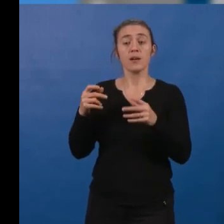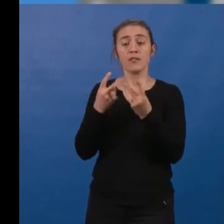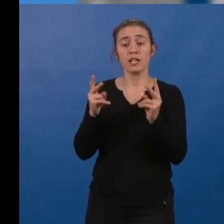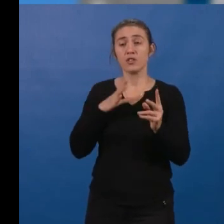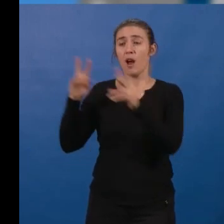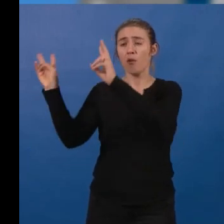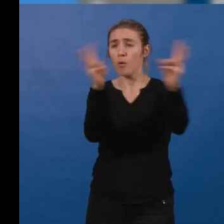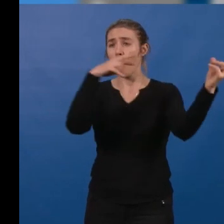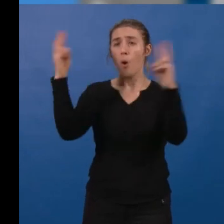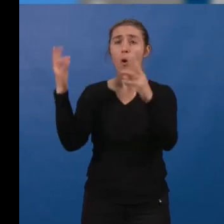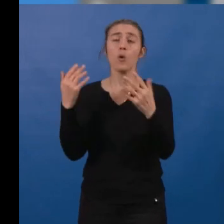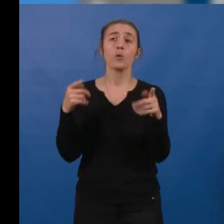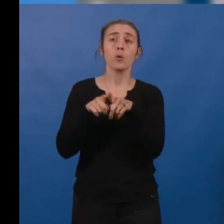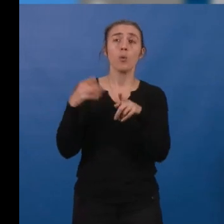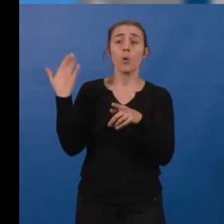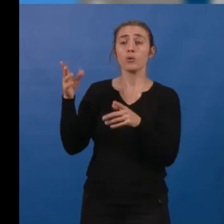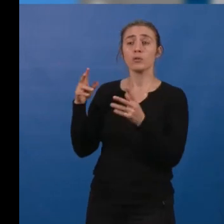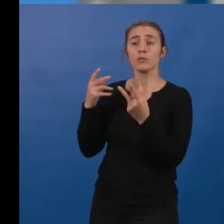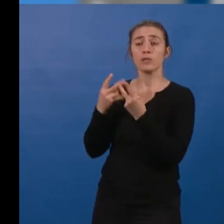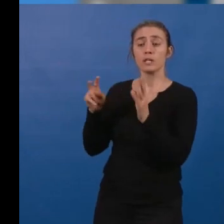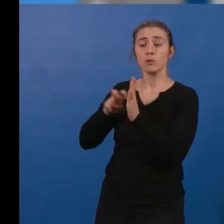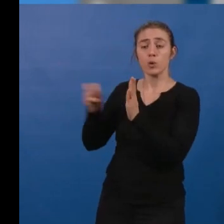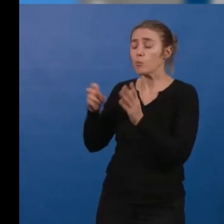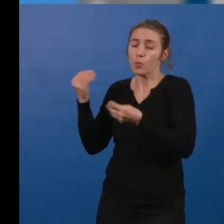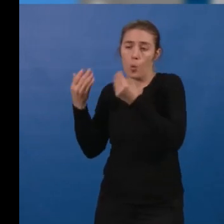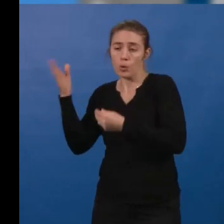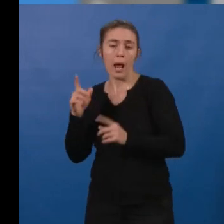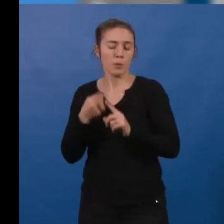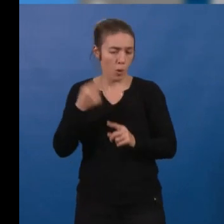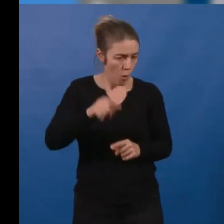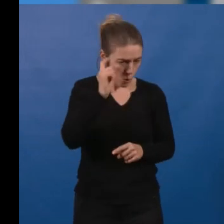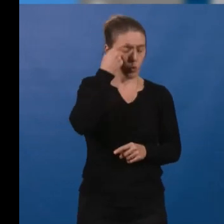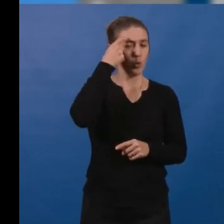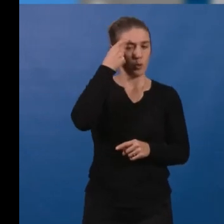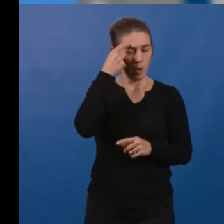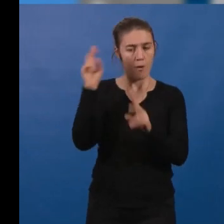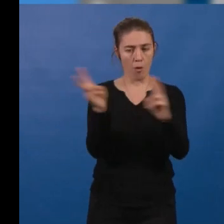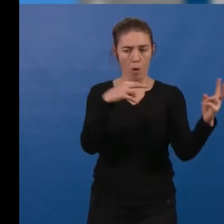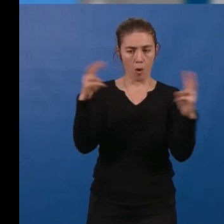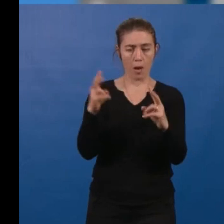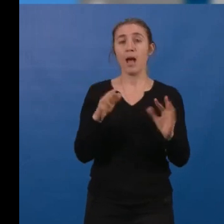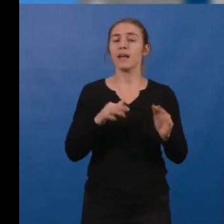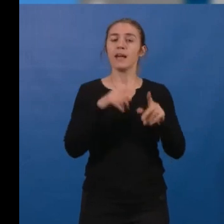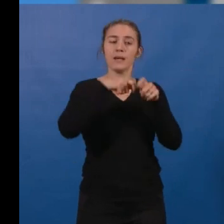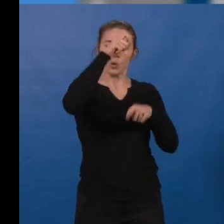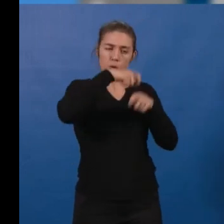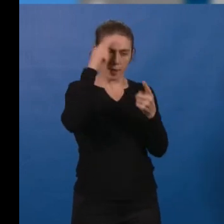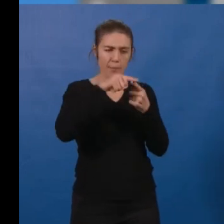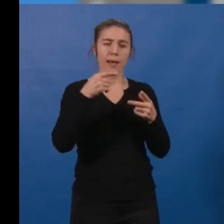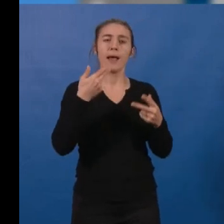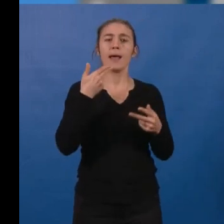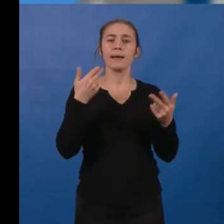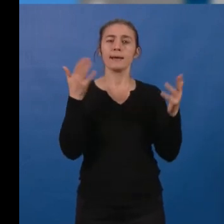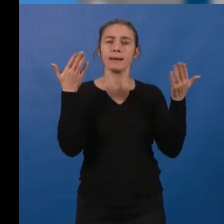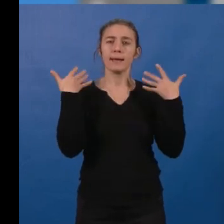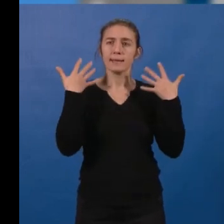Grenoble ou Lyon par exemple, et donc qu'il fallait en tenir compte, d'autant que les mesures sur la qualité de l'air montraient que nous étions dans les tolérances